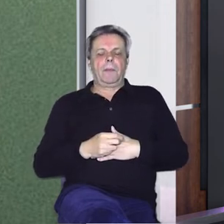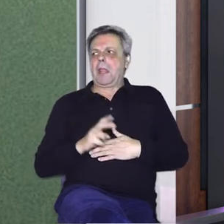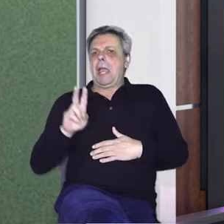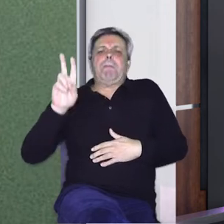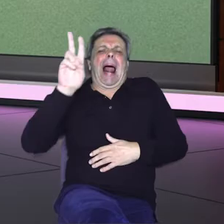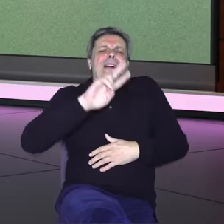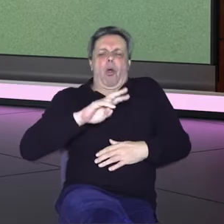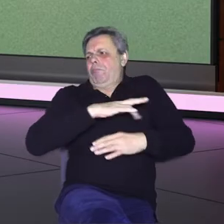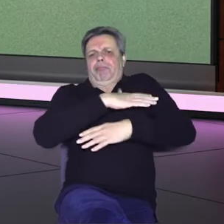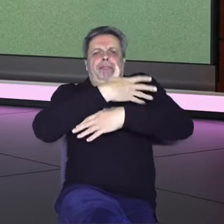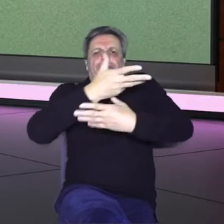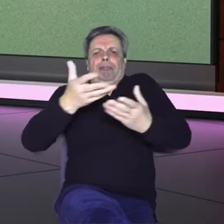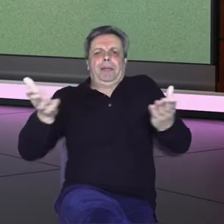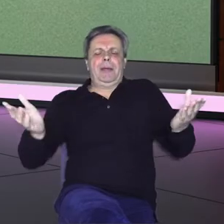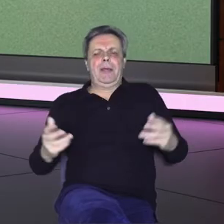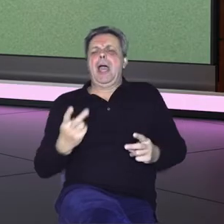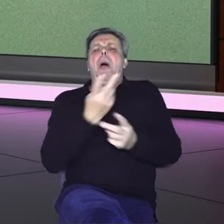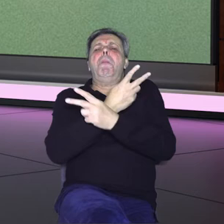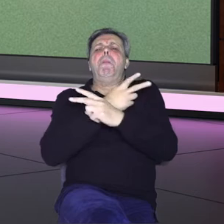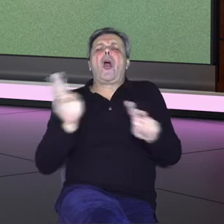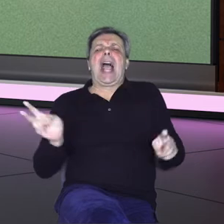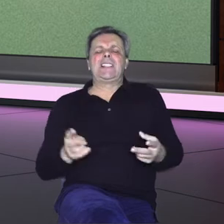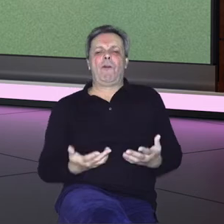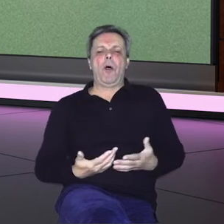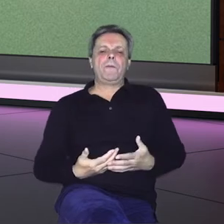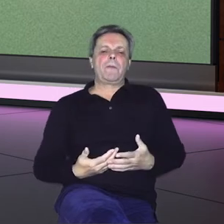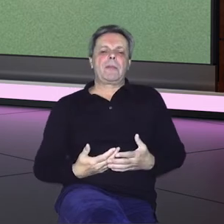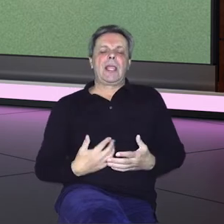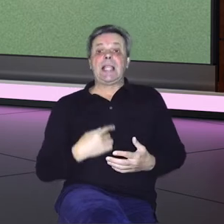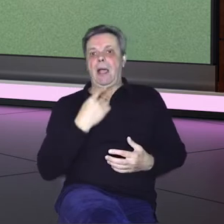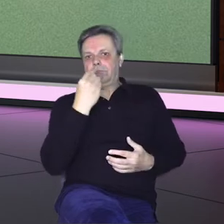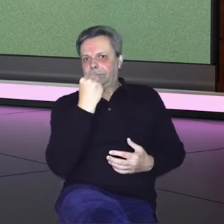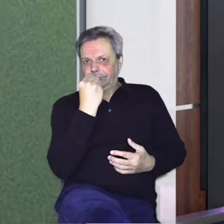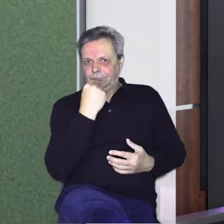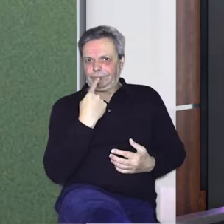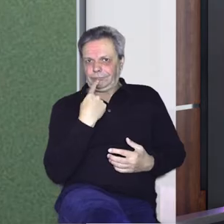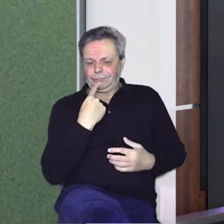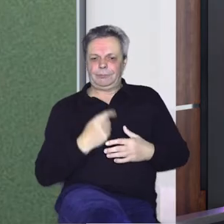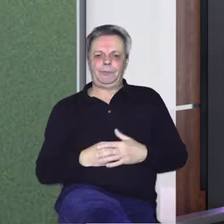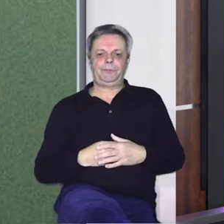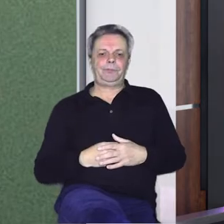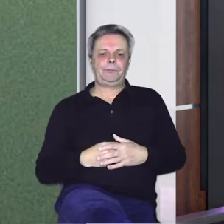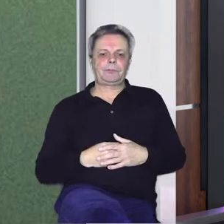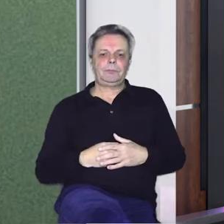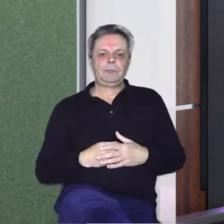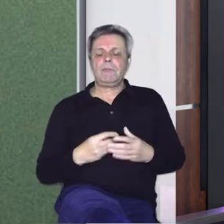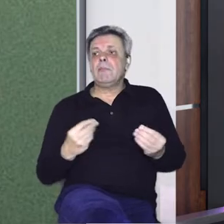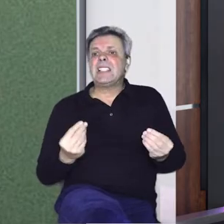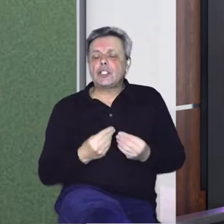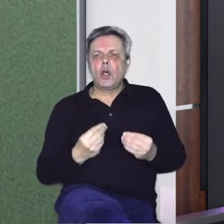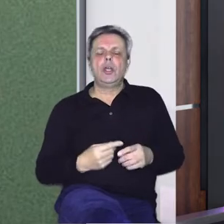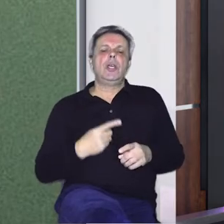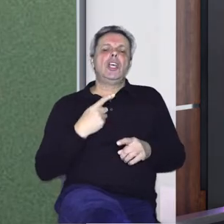plavetnilo, bogatstvo za nepce, zbog čega?